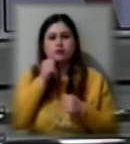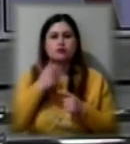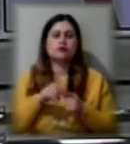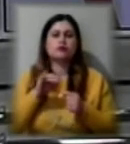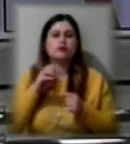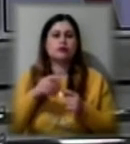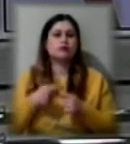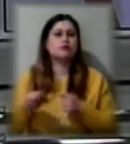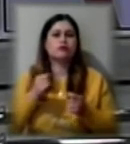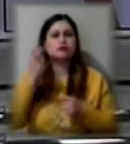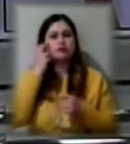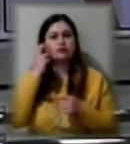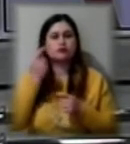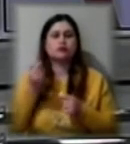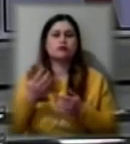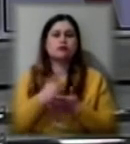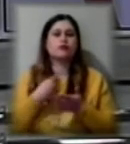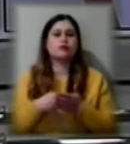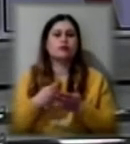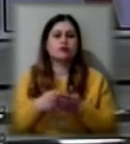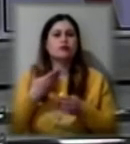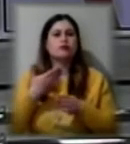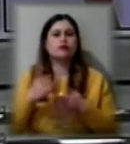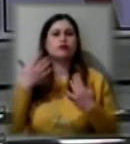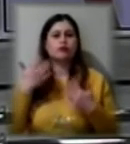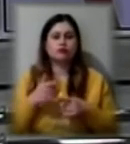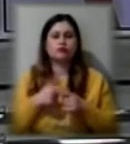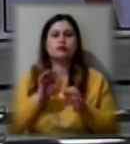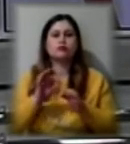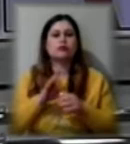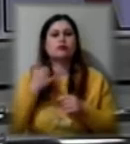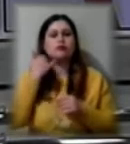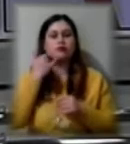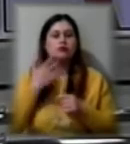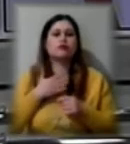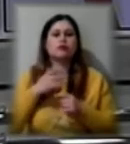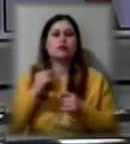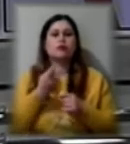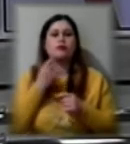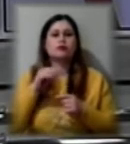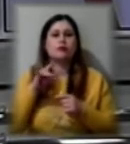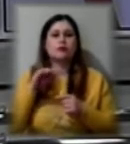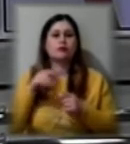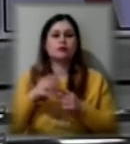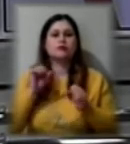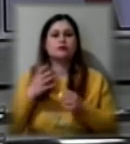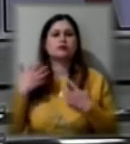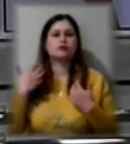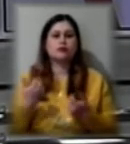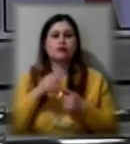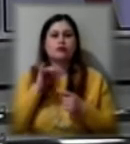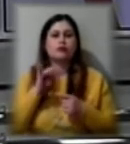Києва, гроші з бюджету за них перераховані, повідомив НАФТ телефоном директор обласного департаменту охорони здоров'я Віктор Короленко.